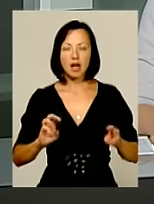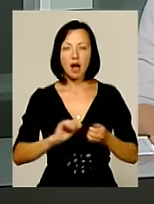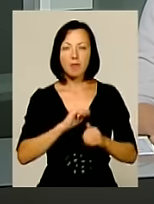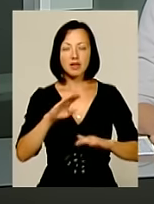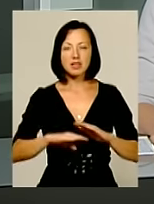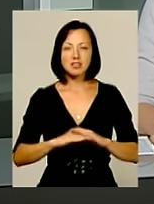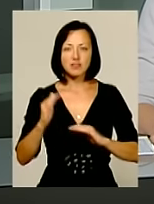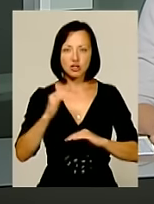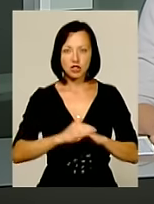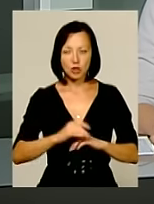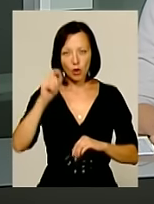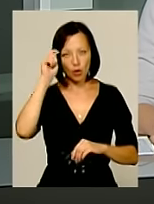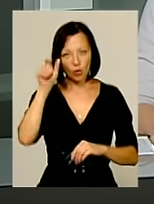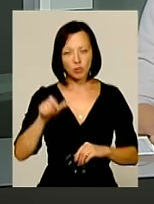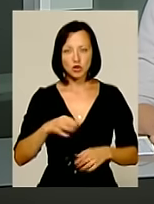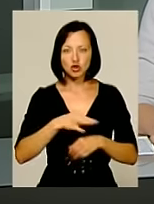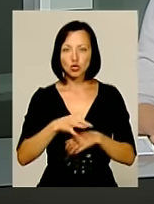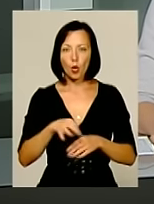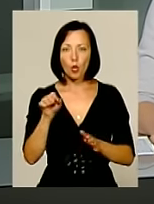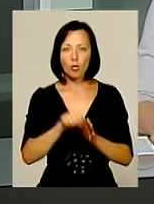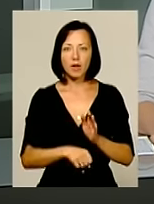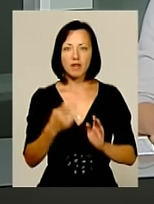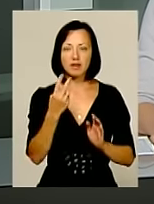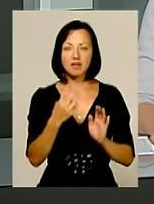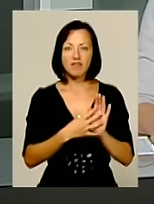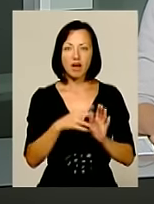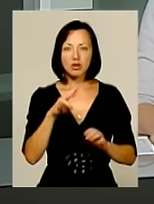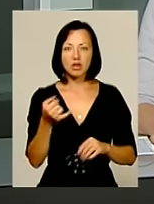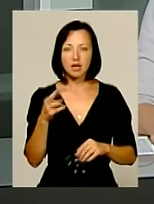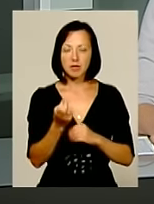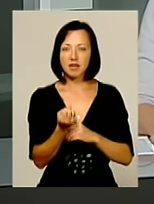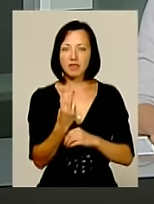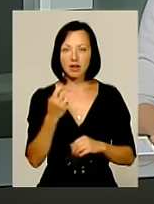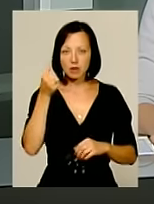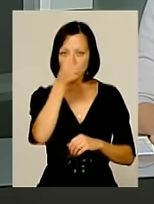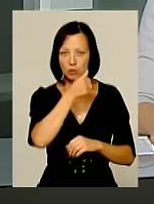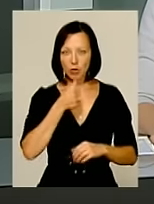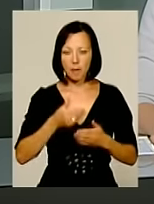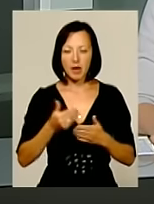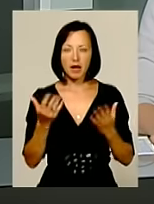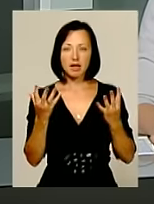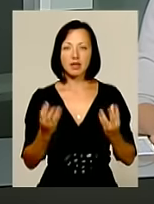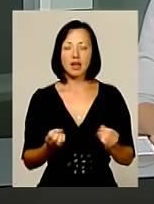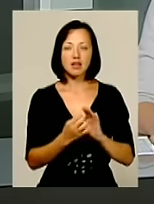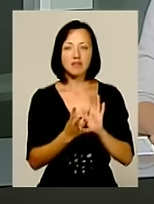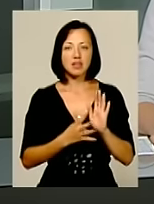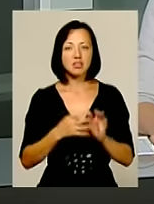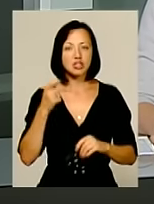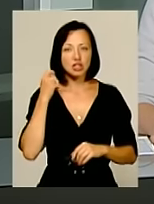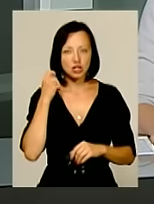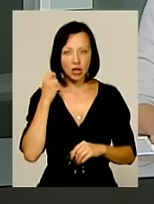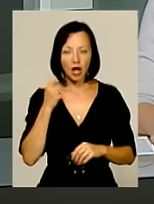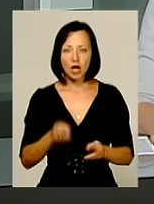вечірній». Нагадаю, хлопця жорстоко вбили 9 липня 2012 року, упереддень його 19-річчя.